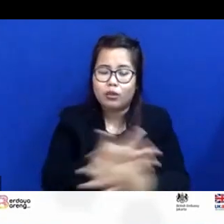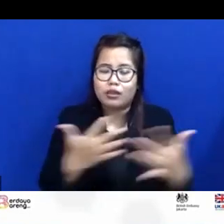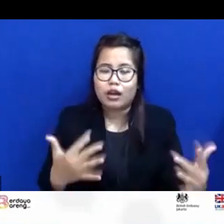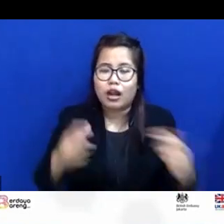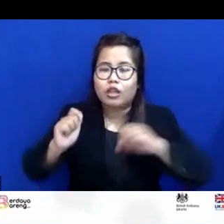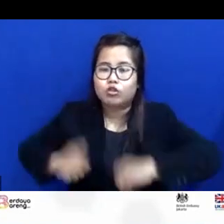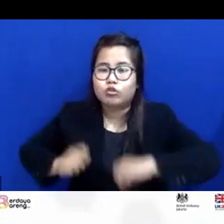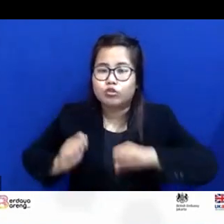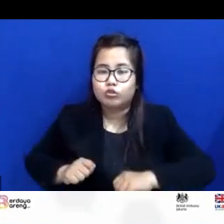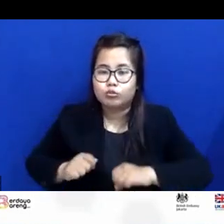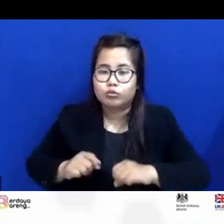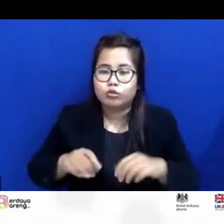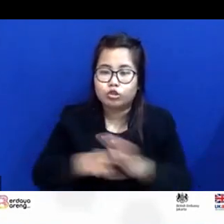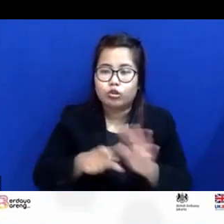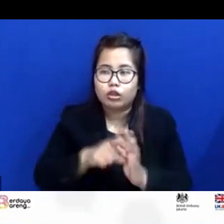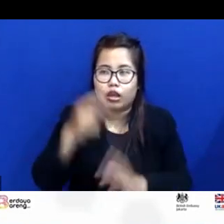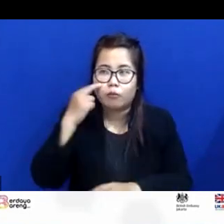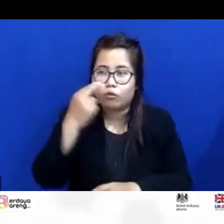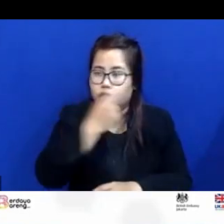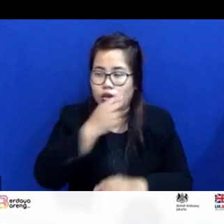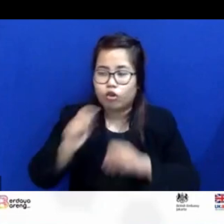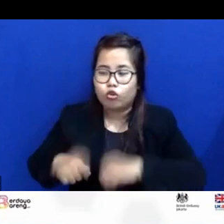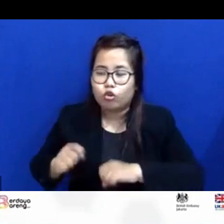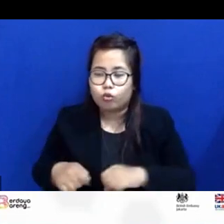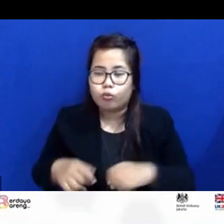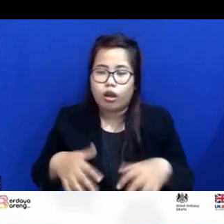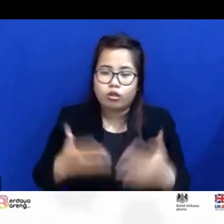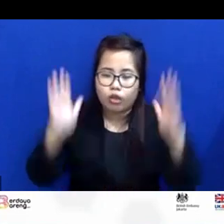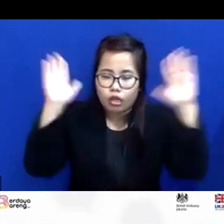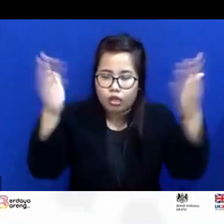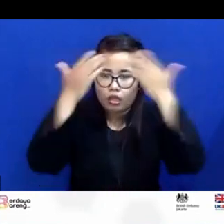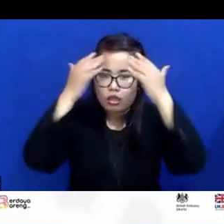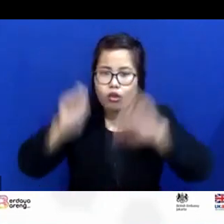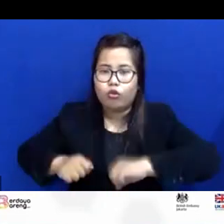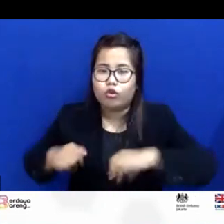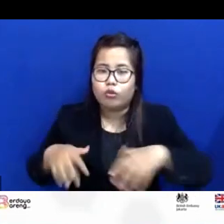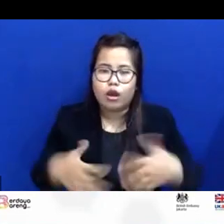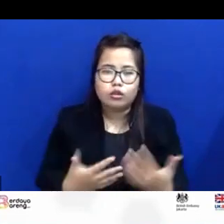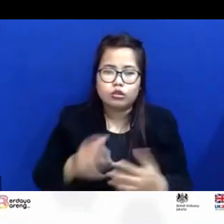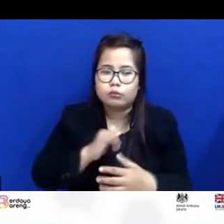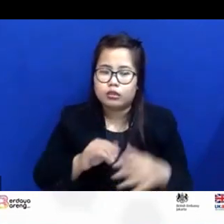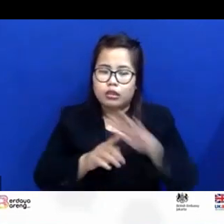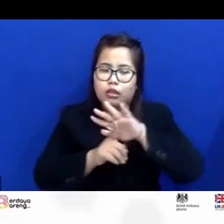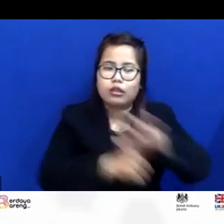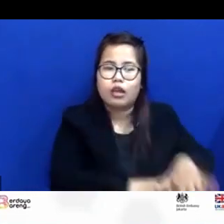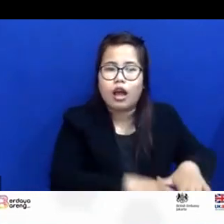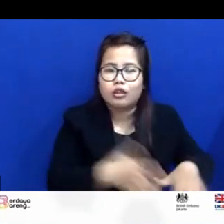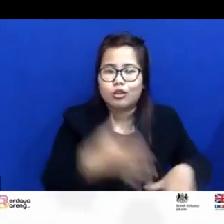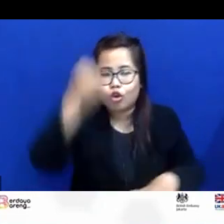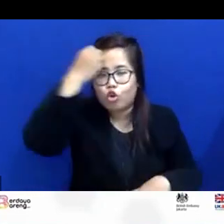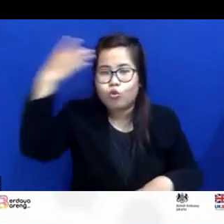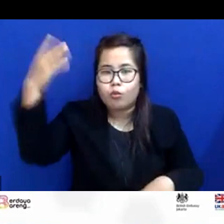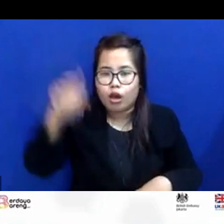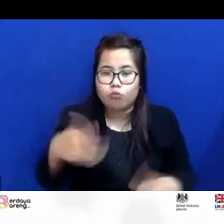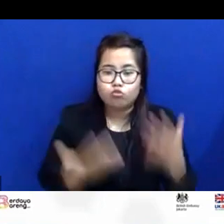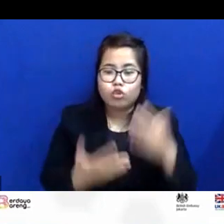buta hukum papa marginal terlupakan dua minggu lagi